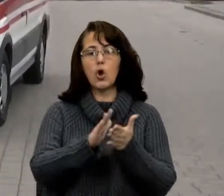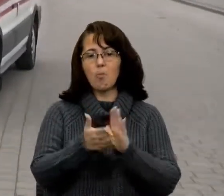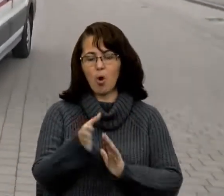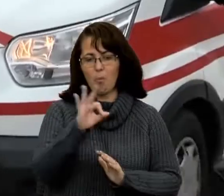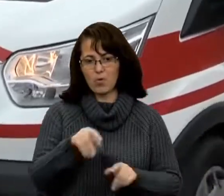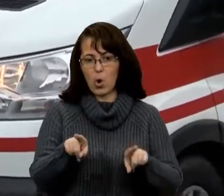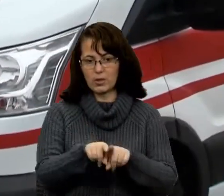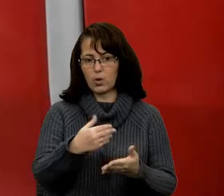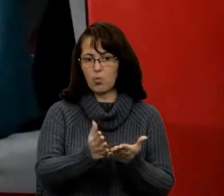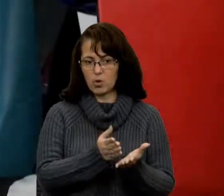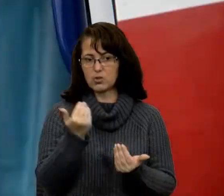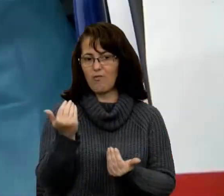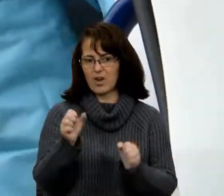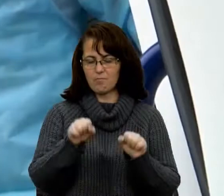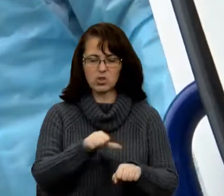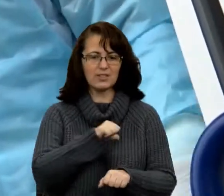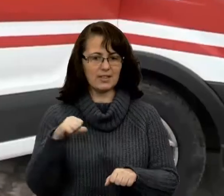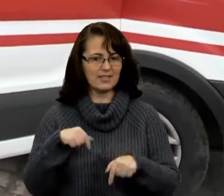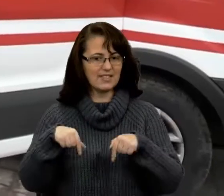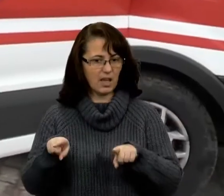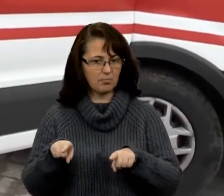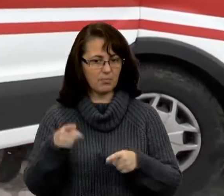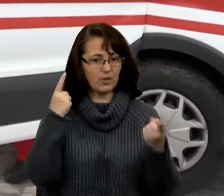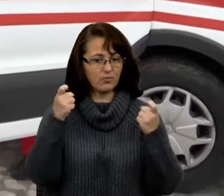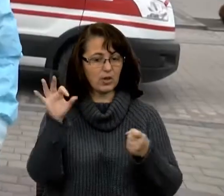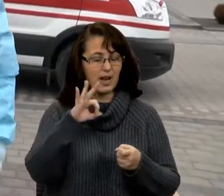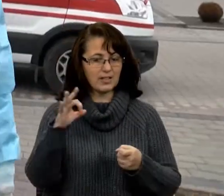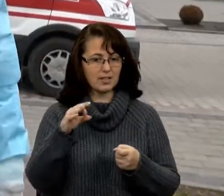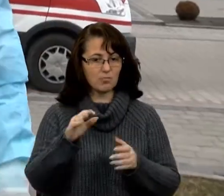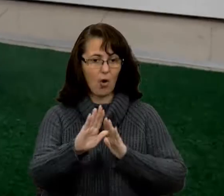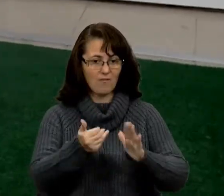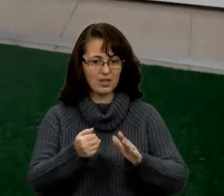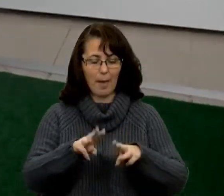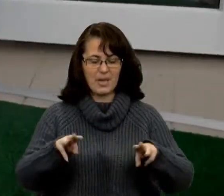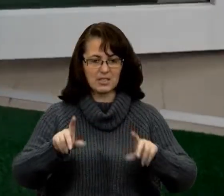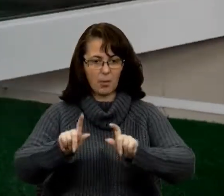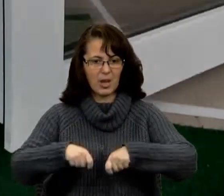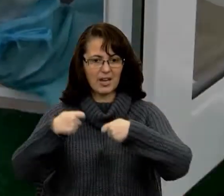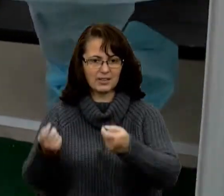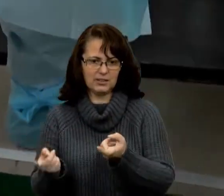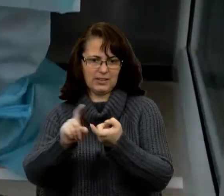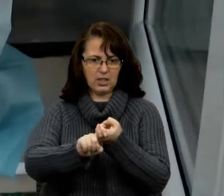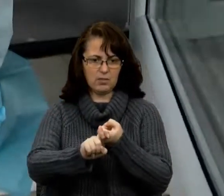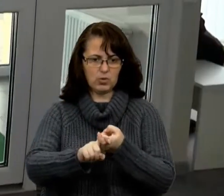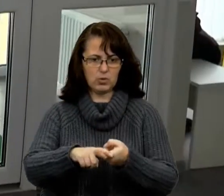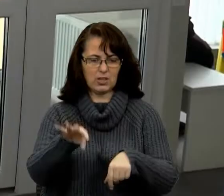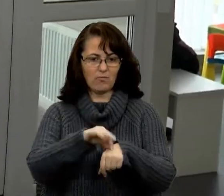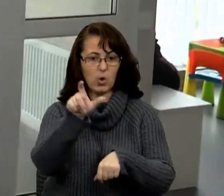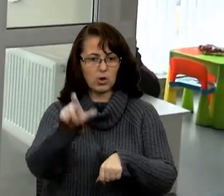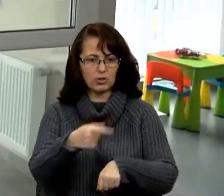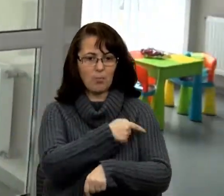таку опцію ви можете самі. Інформацію про виклик міністерство передає закріпленому за пацієнтом медзакладу.